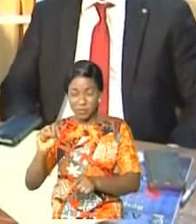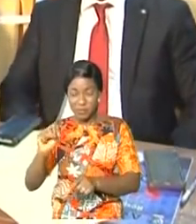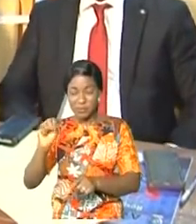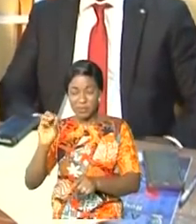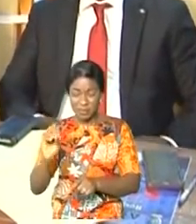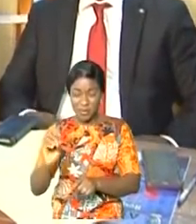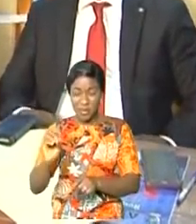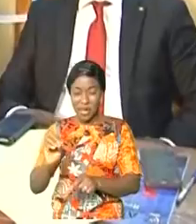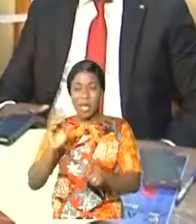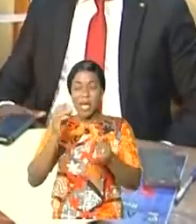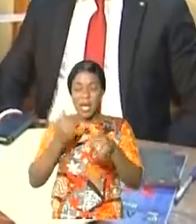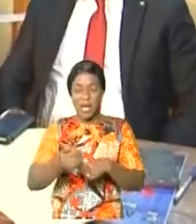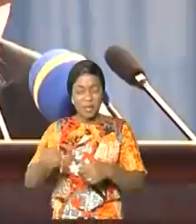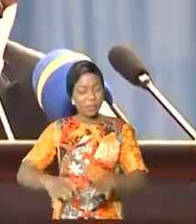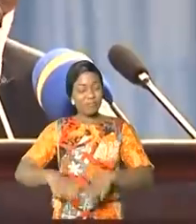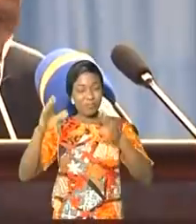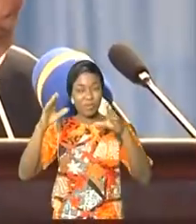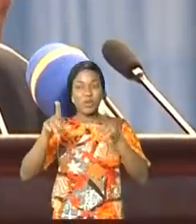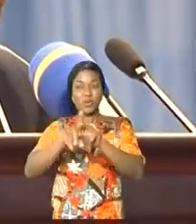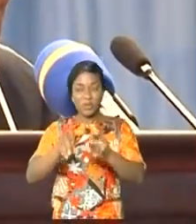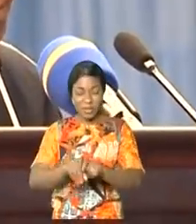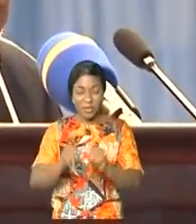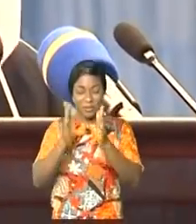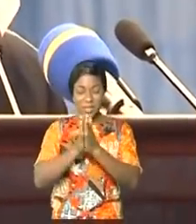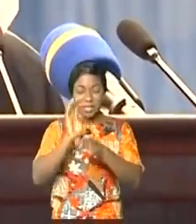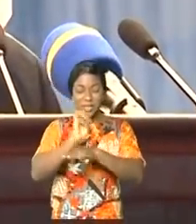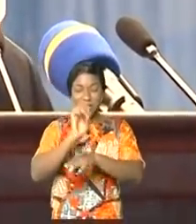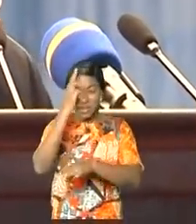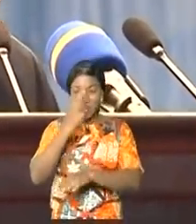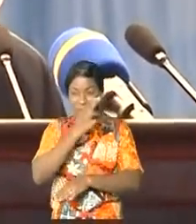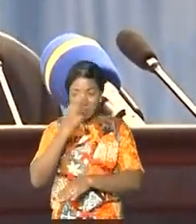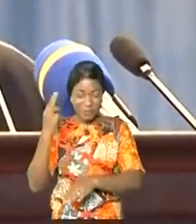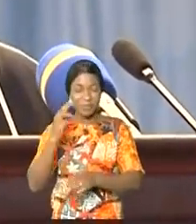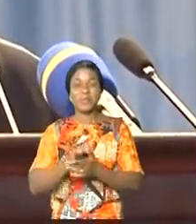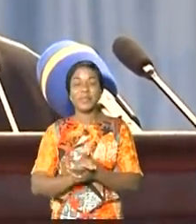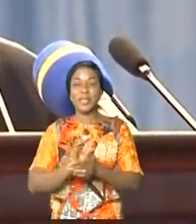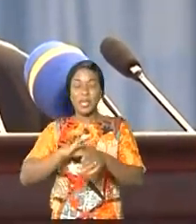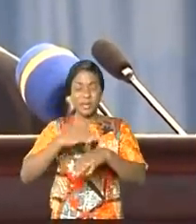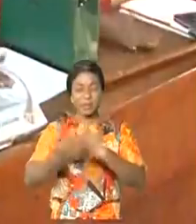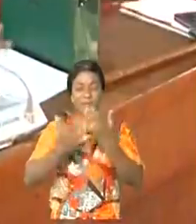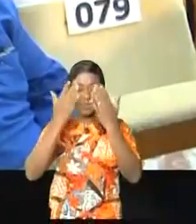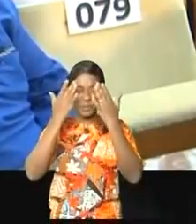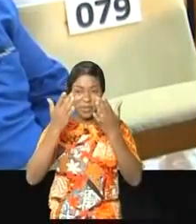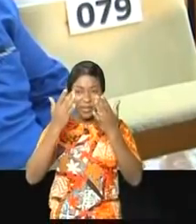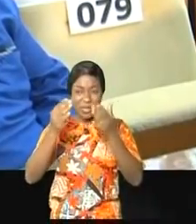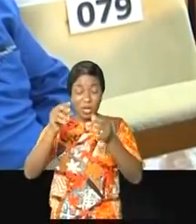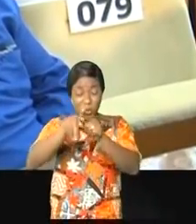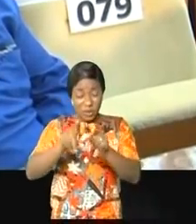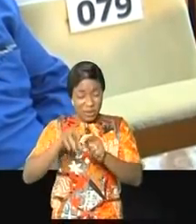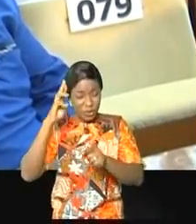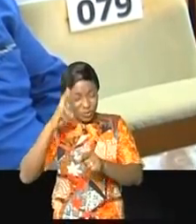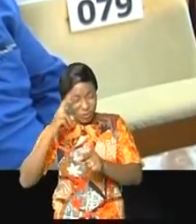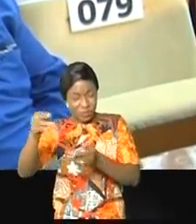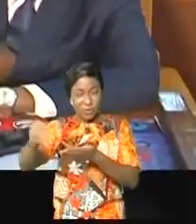Christophe Mbosso est un chrétien catholique pratiquant et humaniste convaincu. Après s'être soucié de contribuer à la